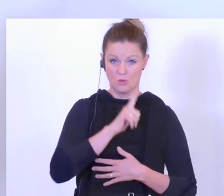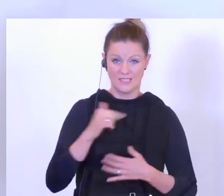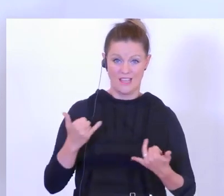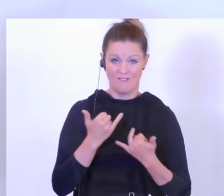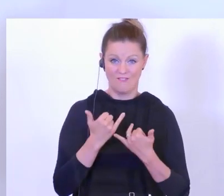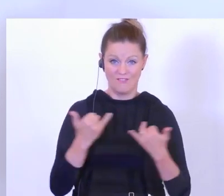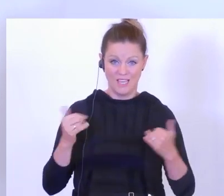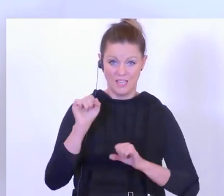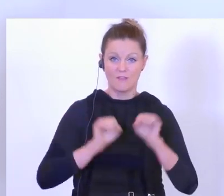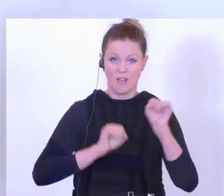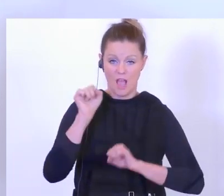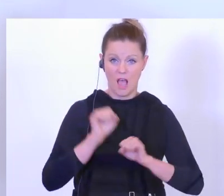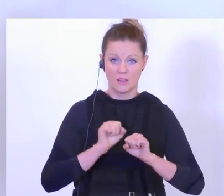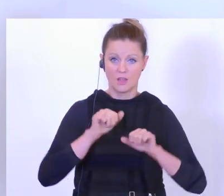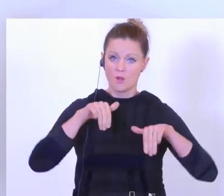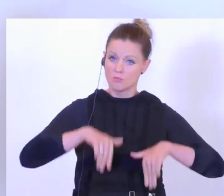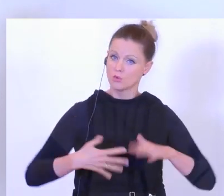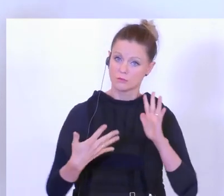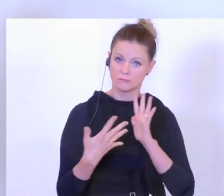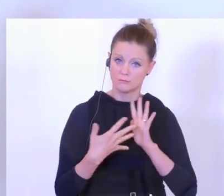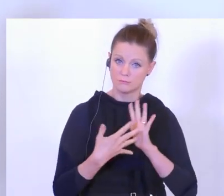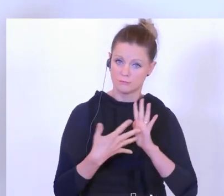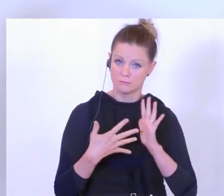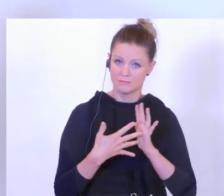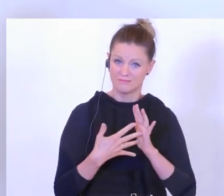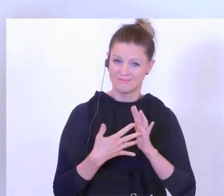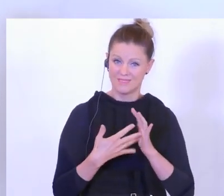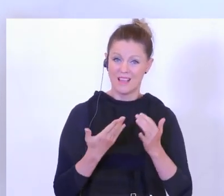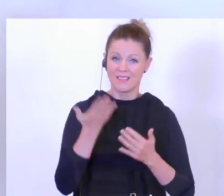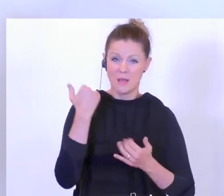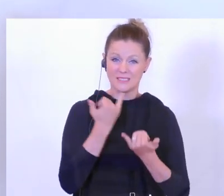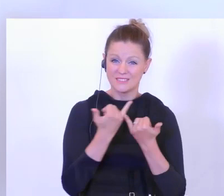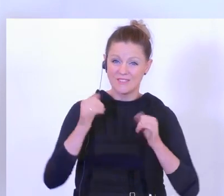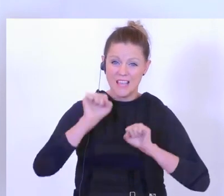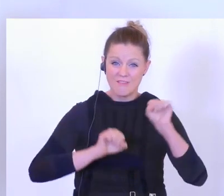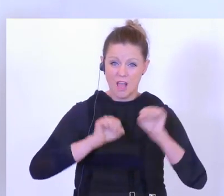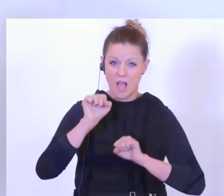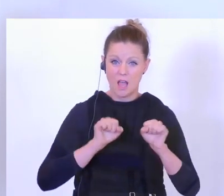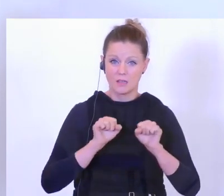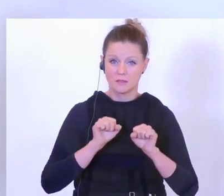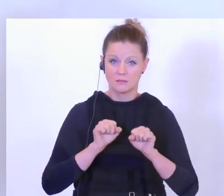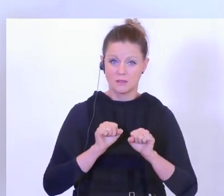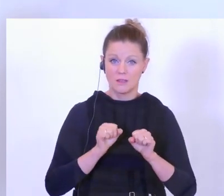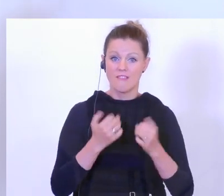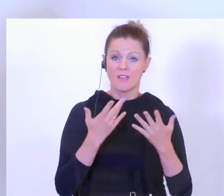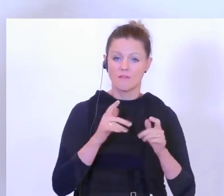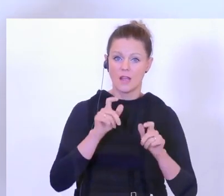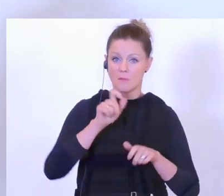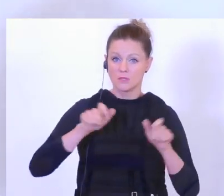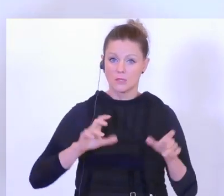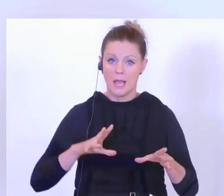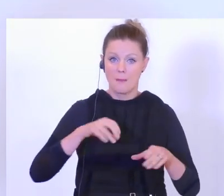Wie haben sich Polizisten damals verhalten? Wie viele waren Mitläufer? Wie viele